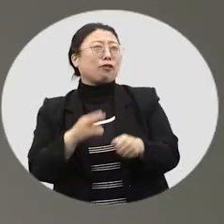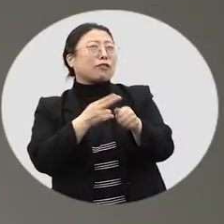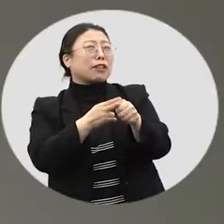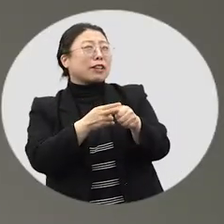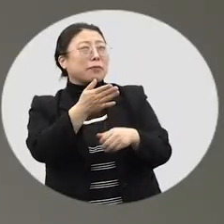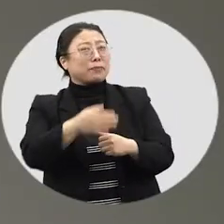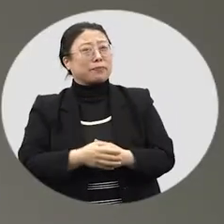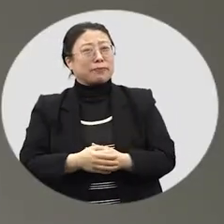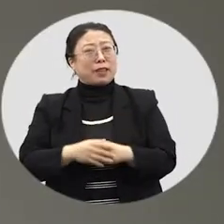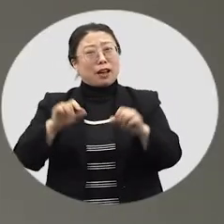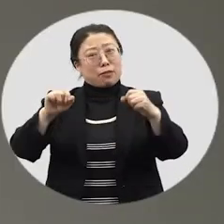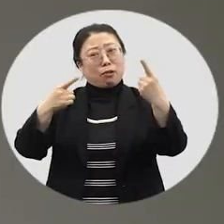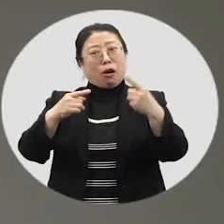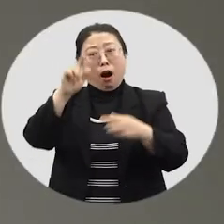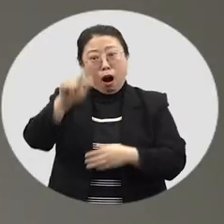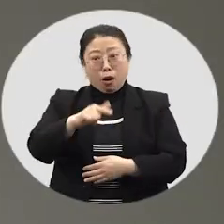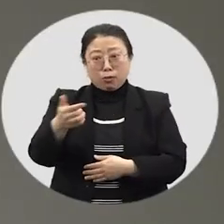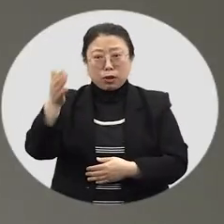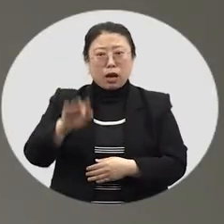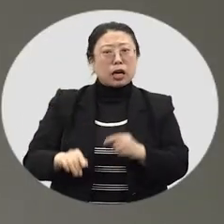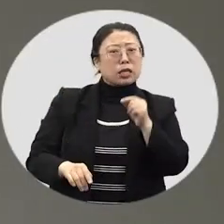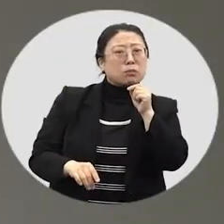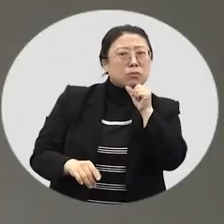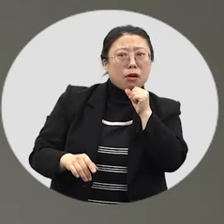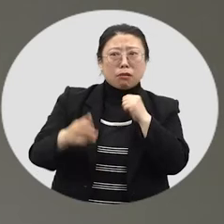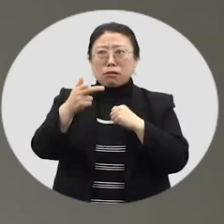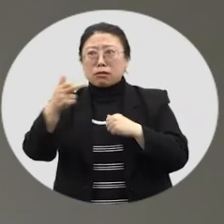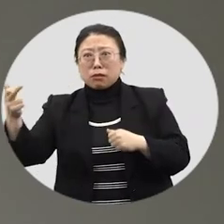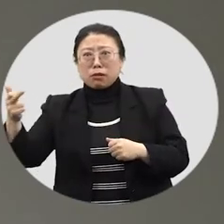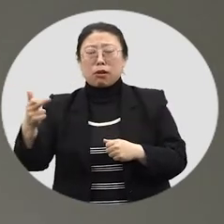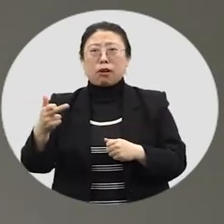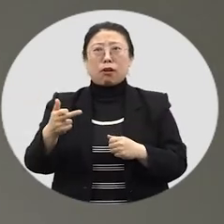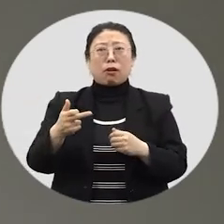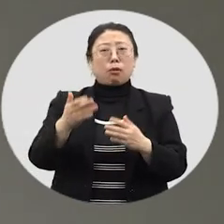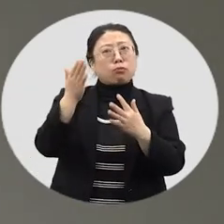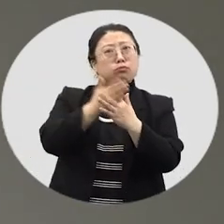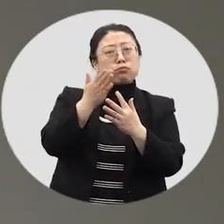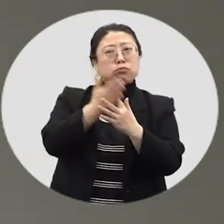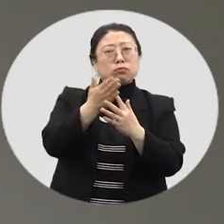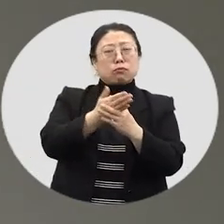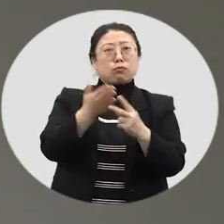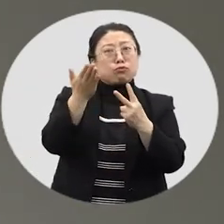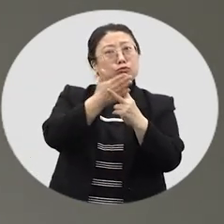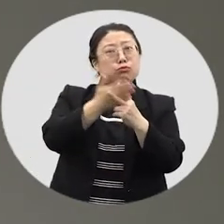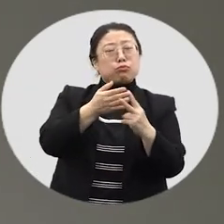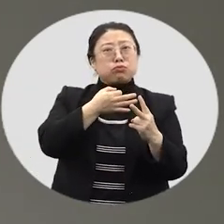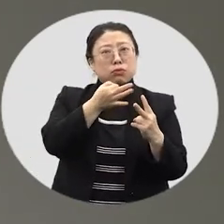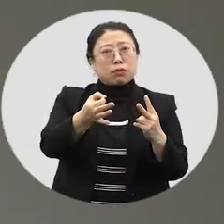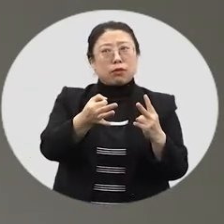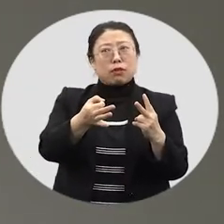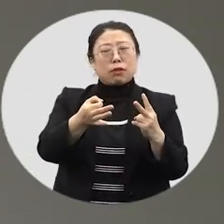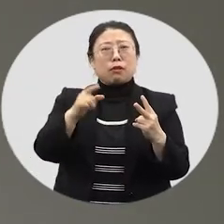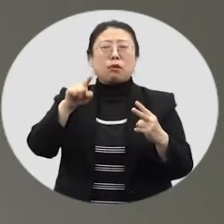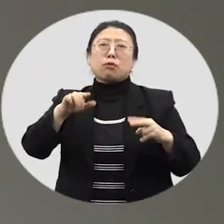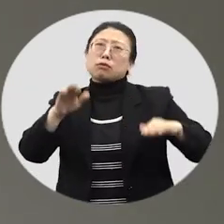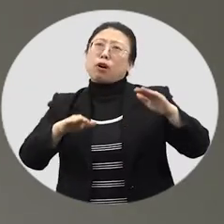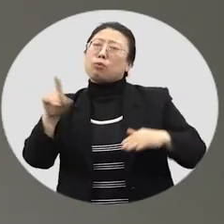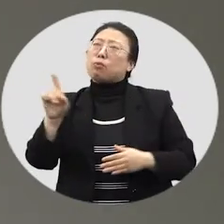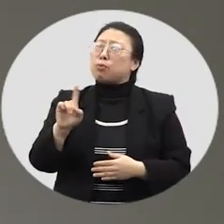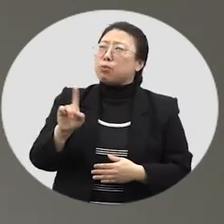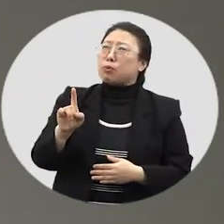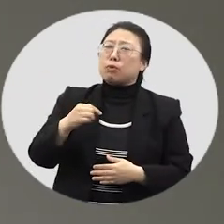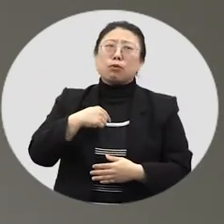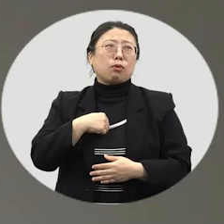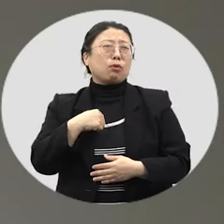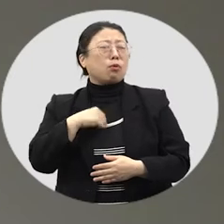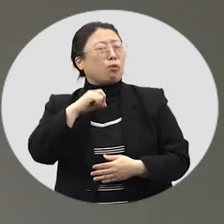설날은 하루인데 음력설과 양력설로 나눠부르지 않나요? 저는 그게 어떻게 다른 건지